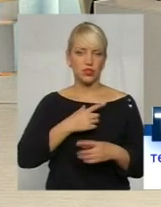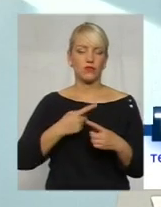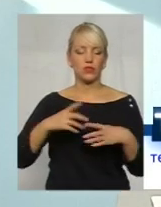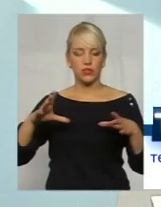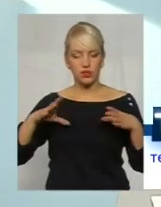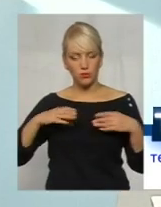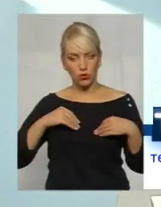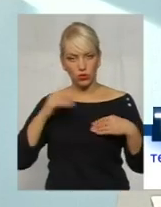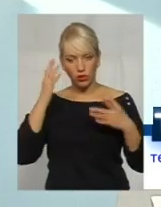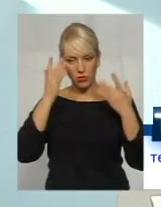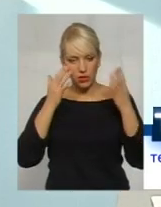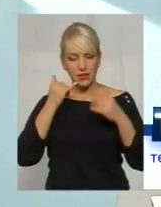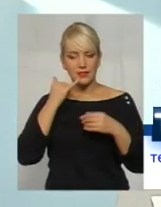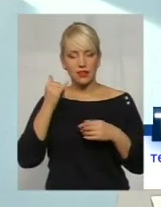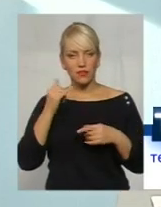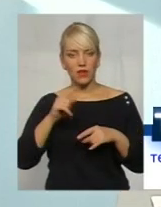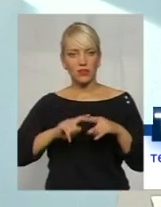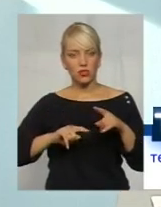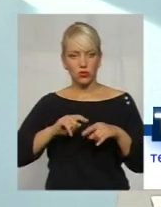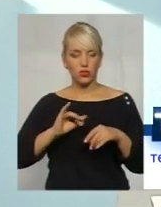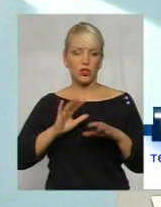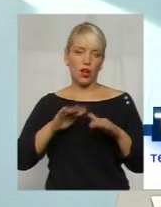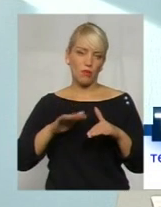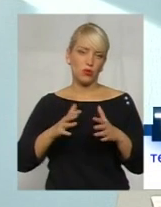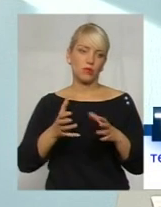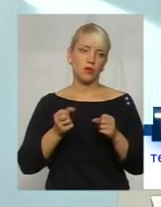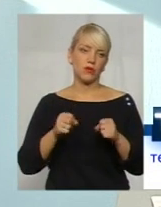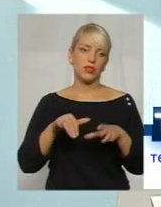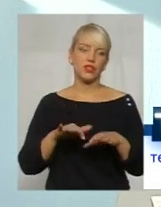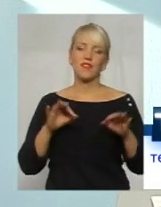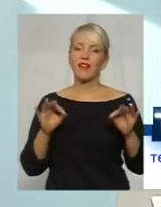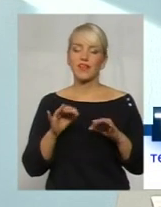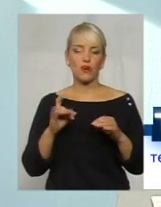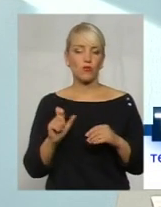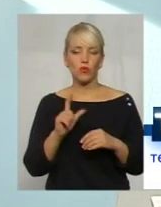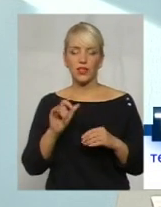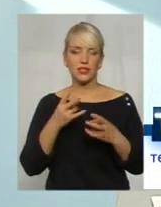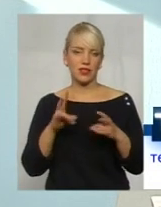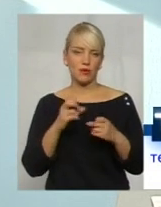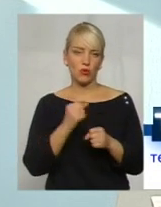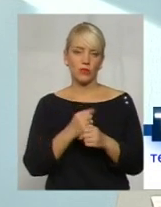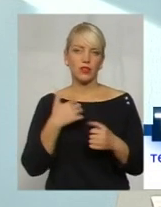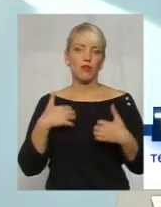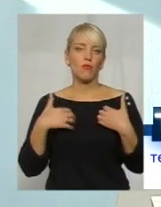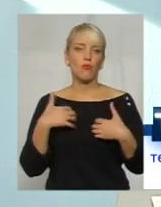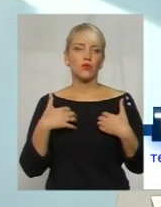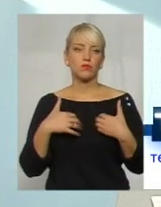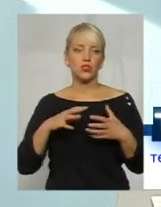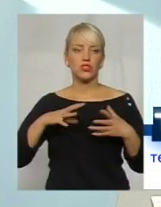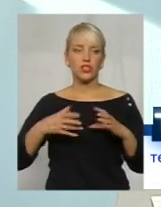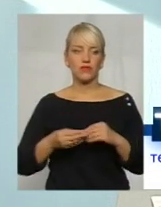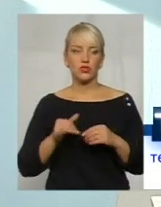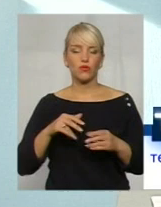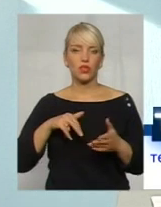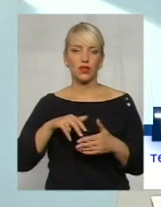переосмислити, зателефонувати рідним близьким, і тоді вже приймати рішення. Ні в якому разі не треба робити поспішних висновків і йти